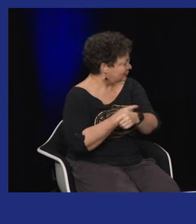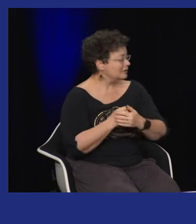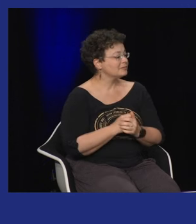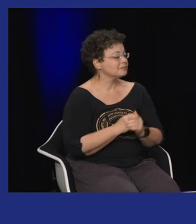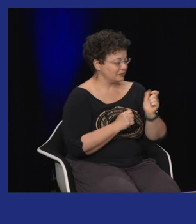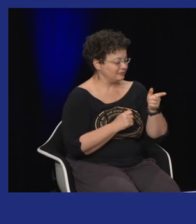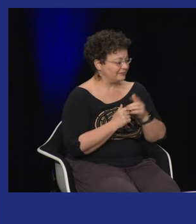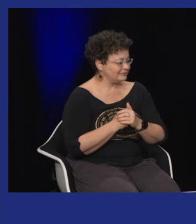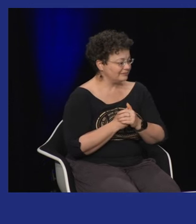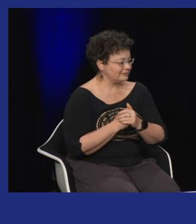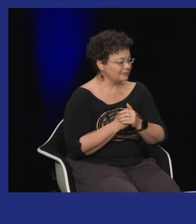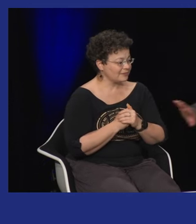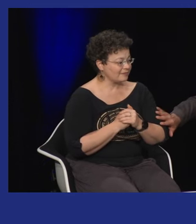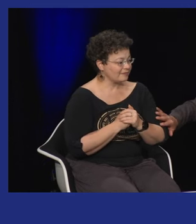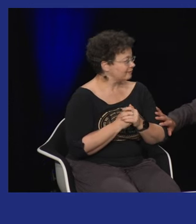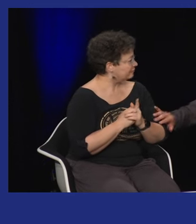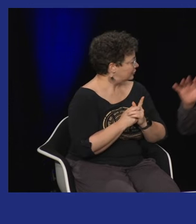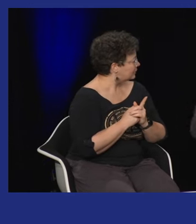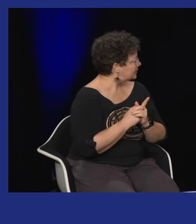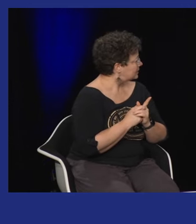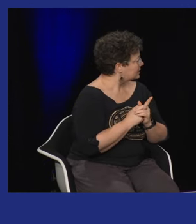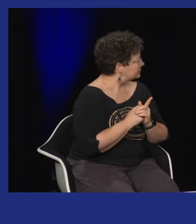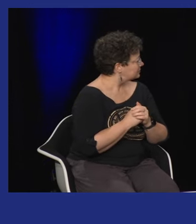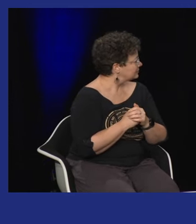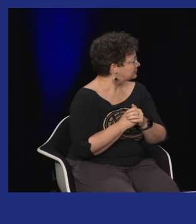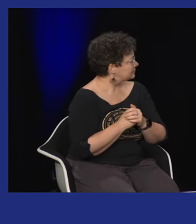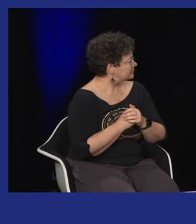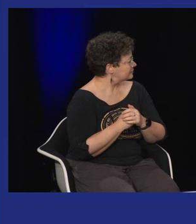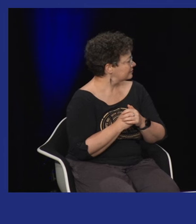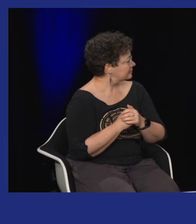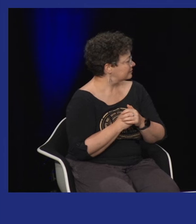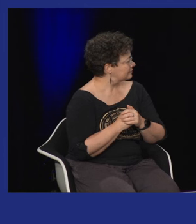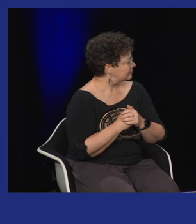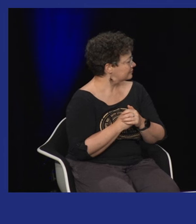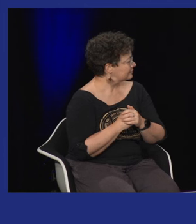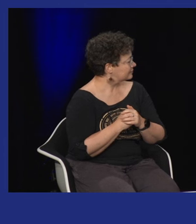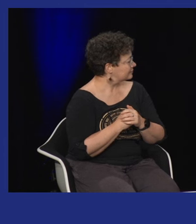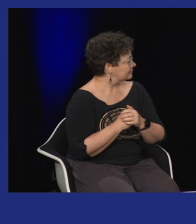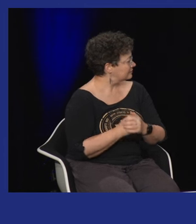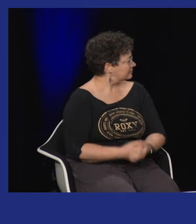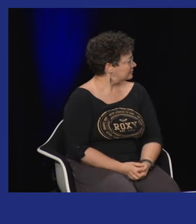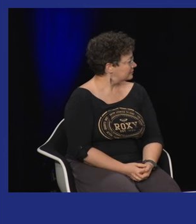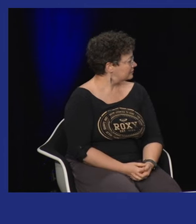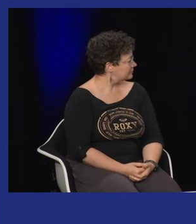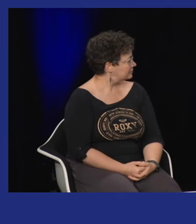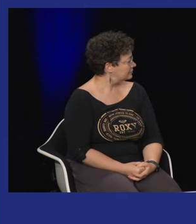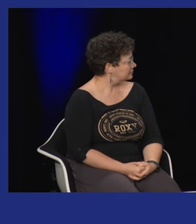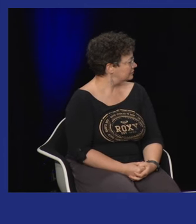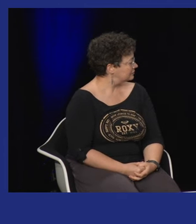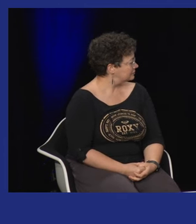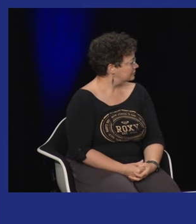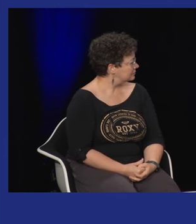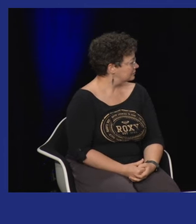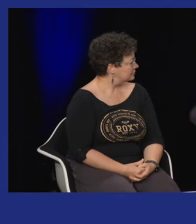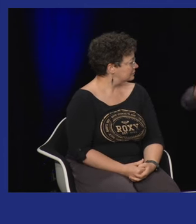alors après c'est vrai que ça s'est fait donc non juste je voudrais revenir sur une chose sur le defway le premier defway dit Olivier